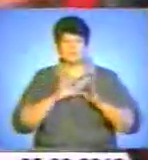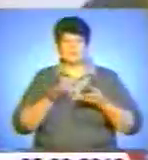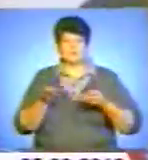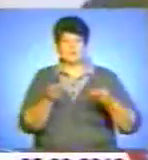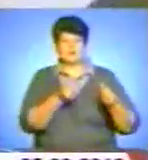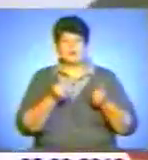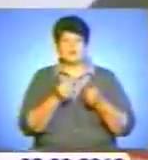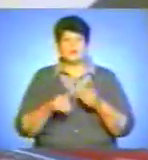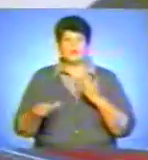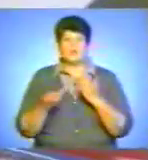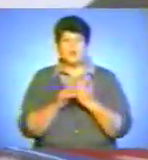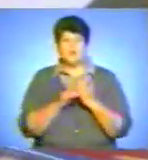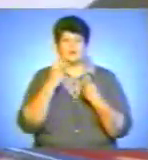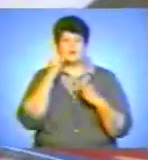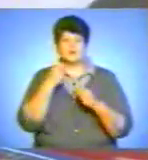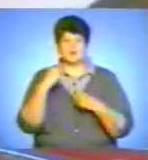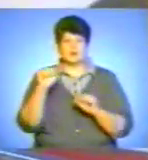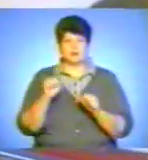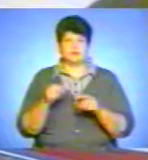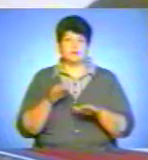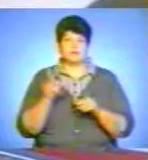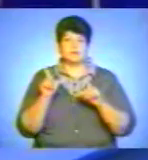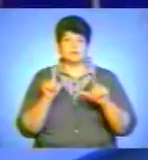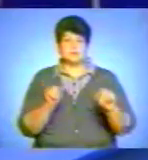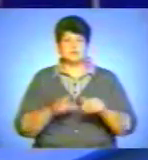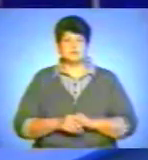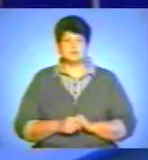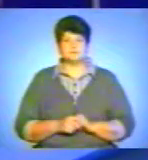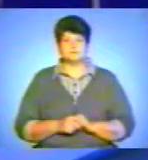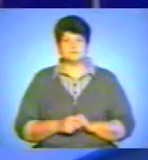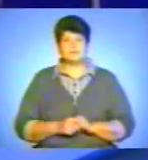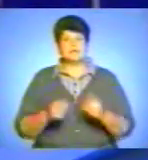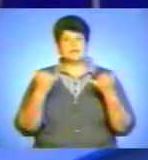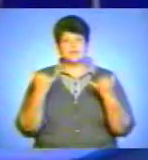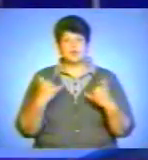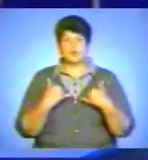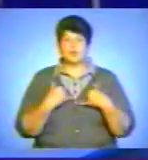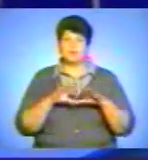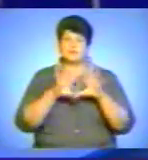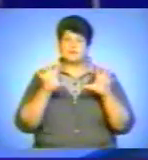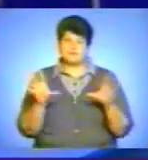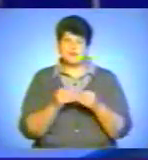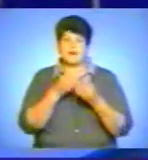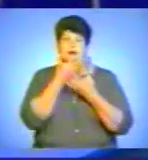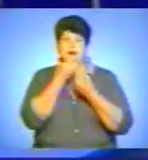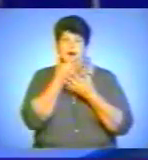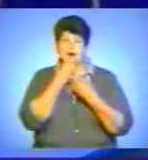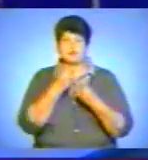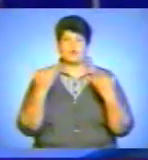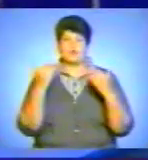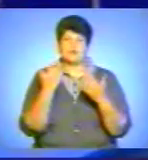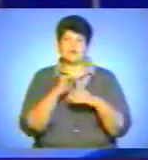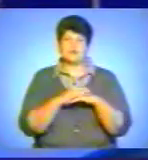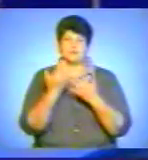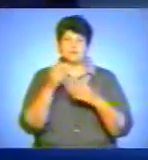допомагають якнайкраще долати дистанції. На сьогодні у мене все. Гарних вечір вам і до